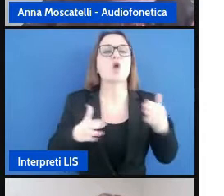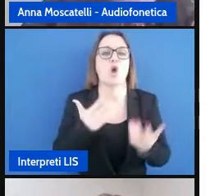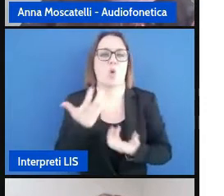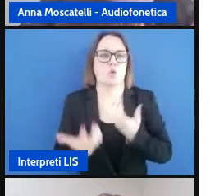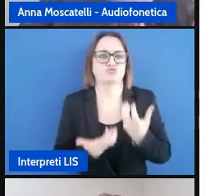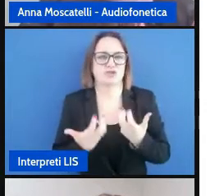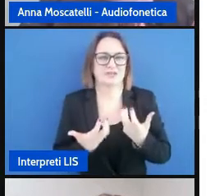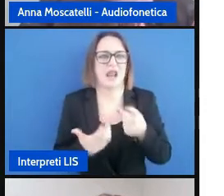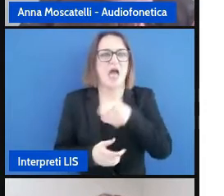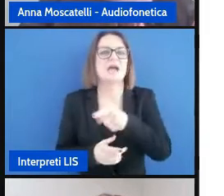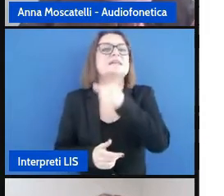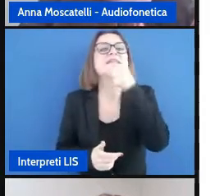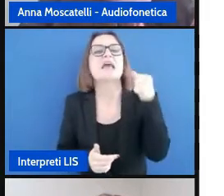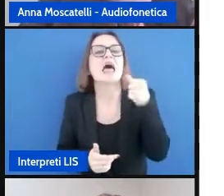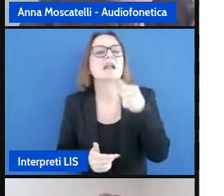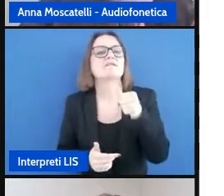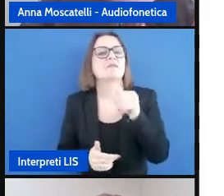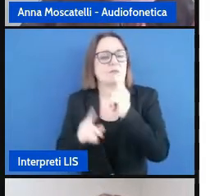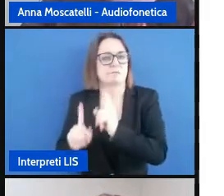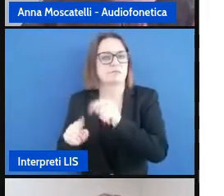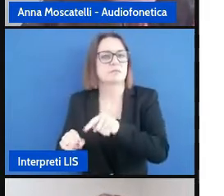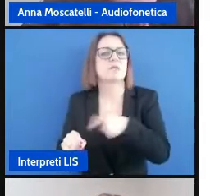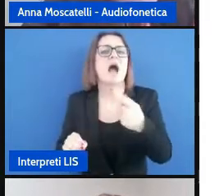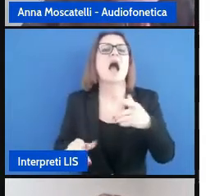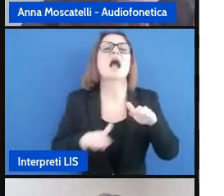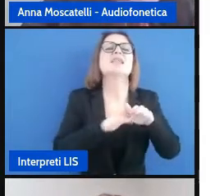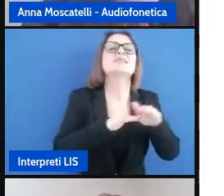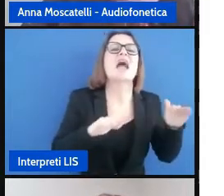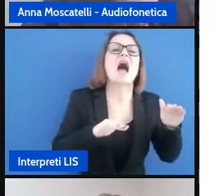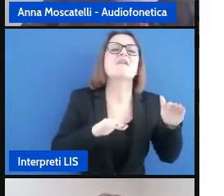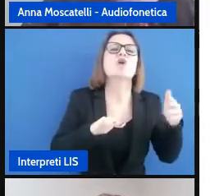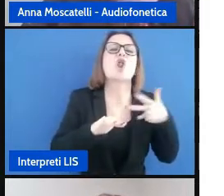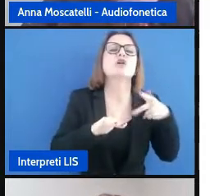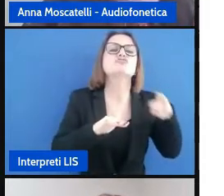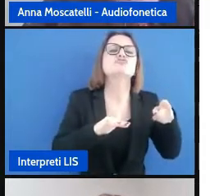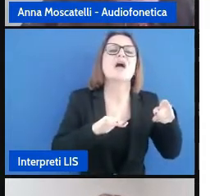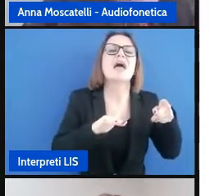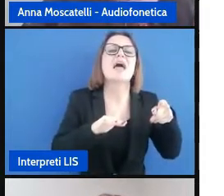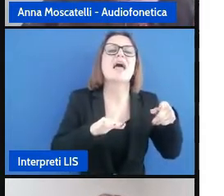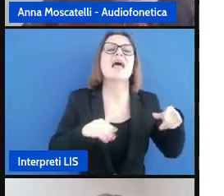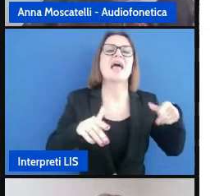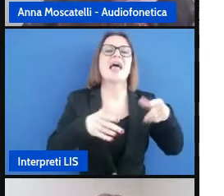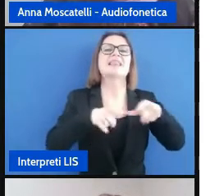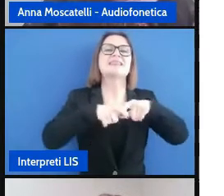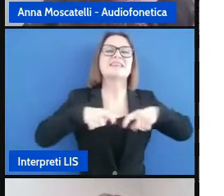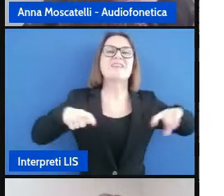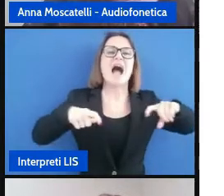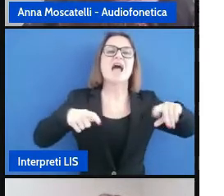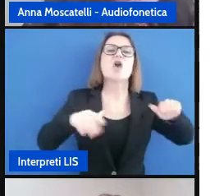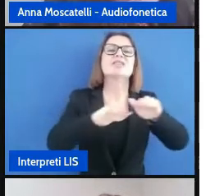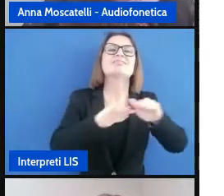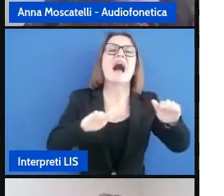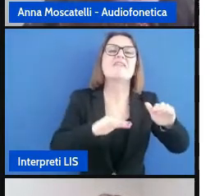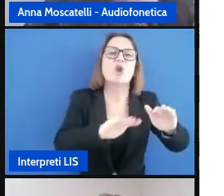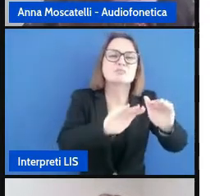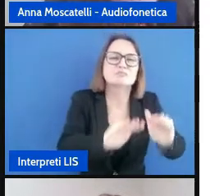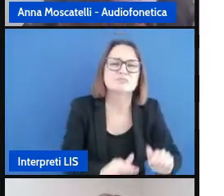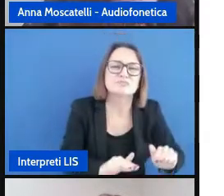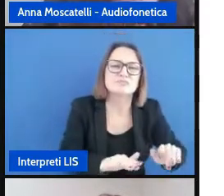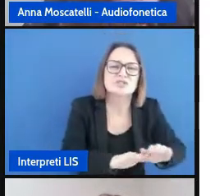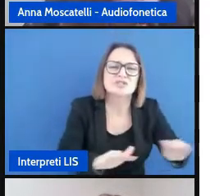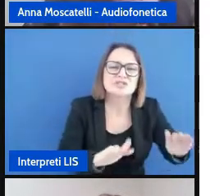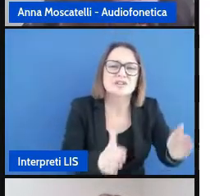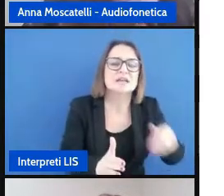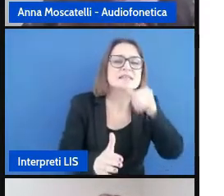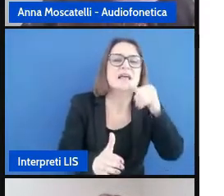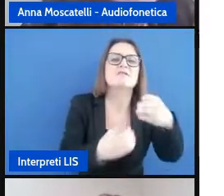funzione però è il tavolo anche quello che viene messo posizionato davanti al divano piccolino che semplicemente serve per appoggiare